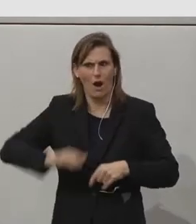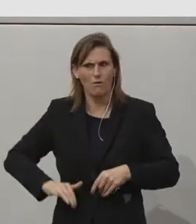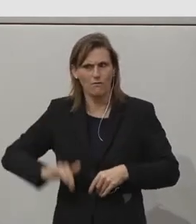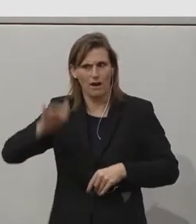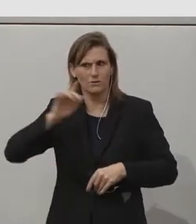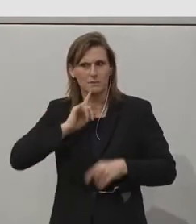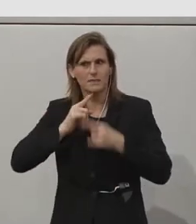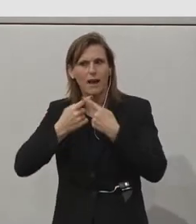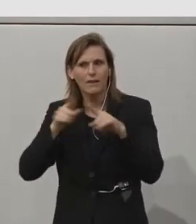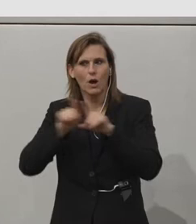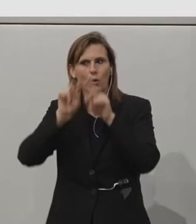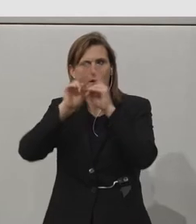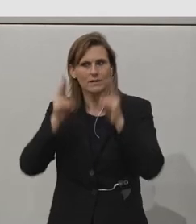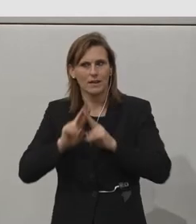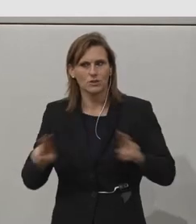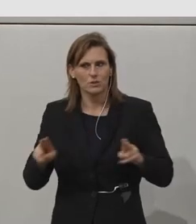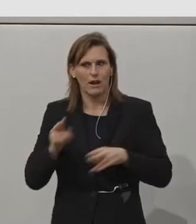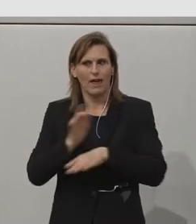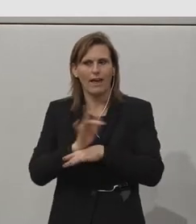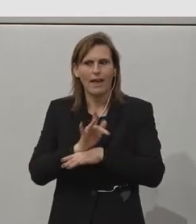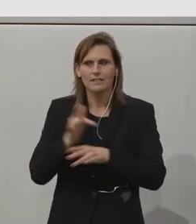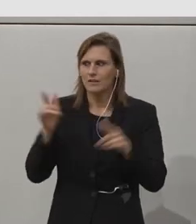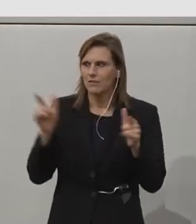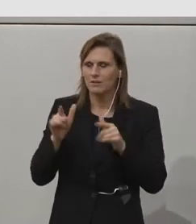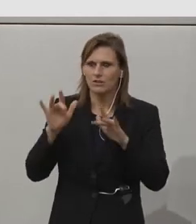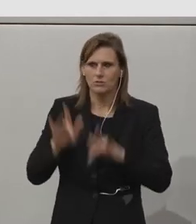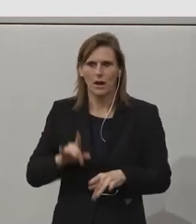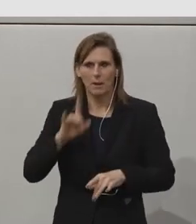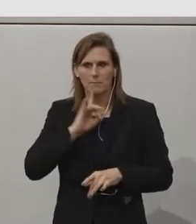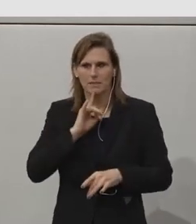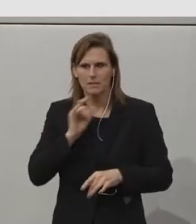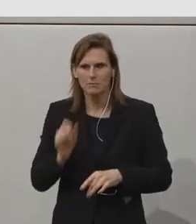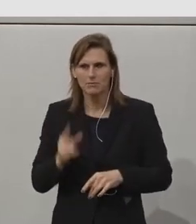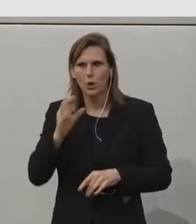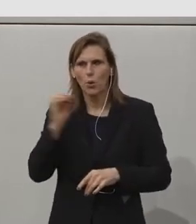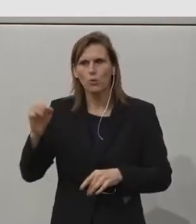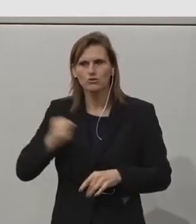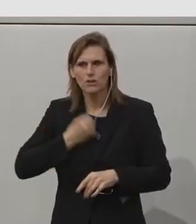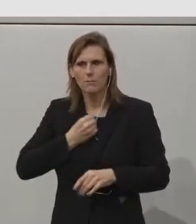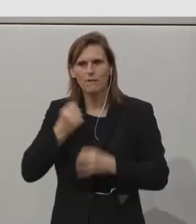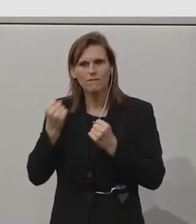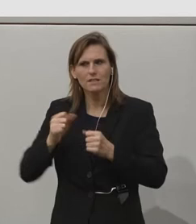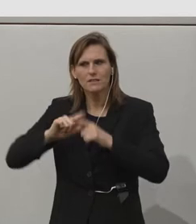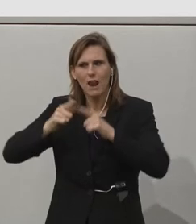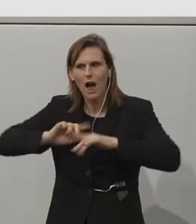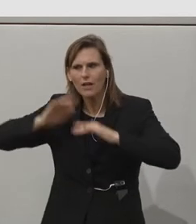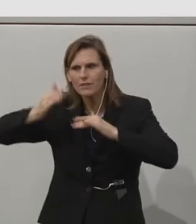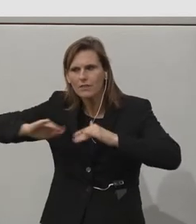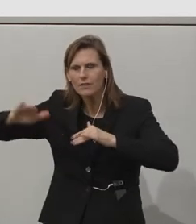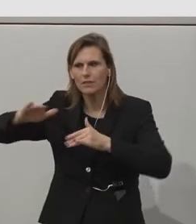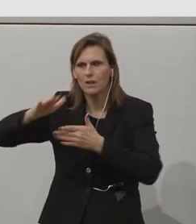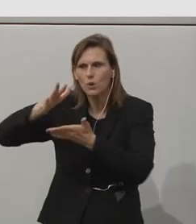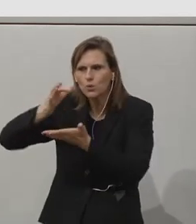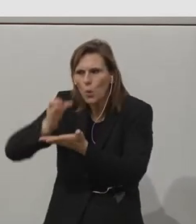internationalen Gäste hier bei der Veranstaltung, die Oststeiermark ist eine ländliche Region mit vielen kleinst und